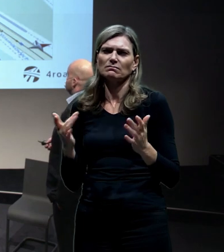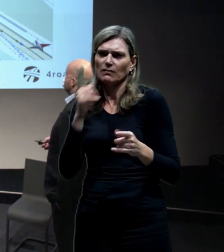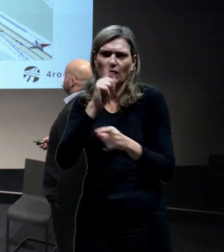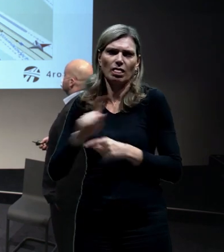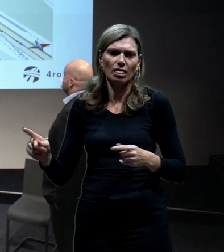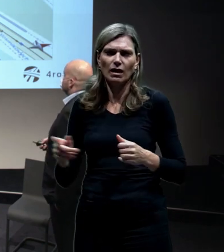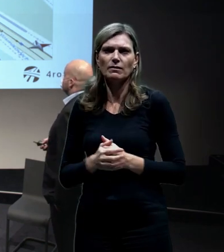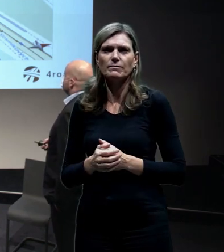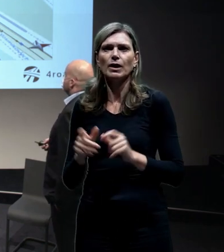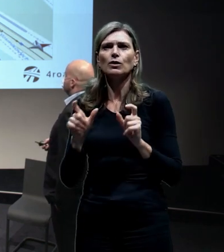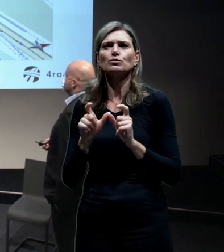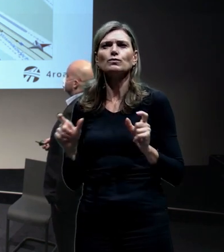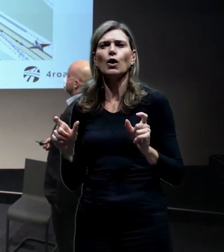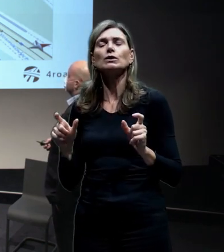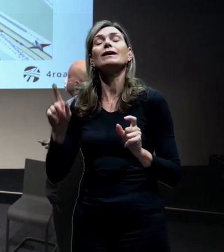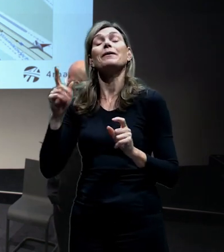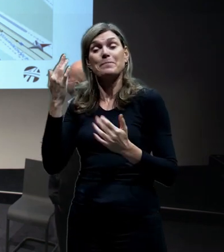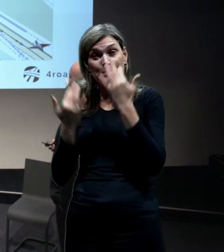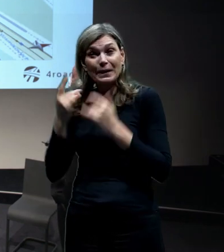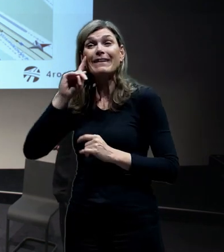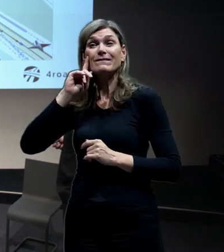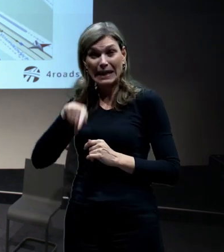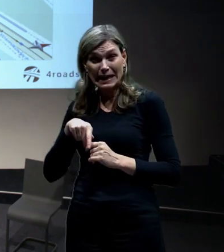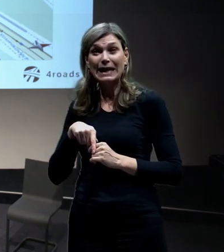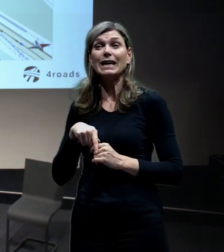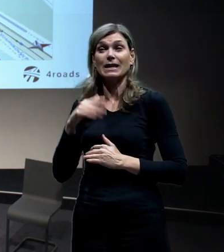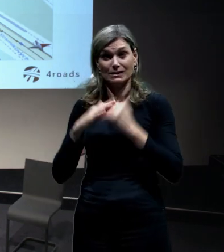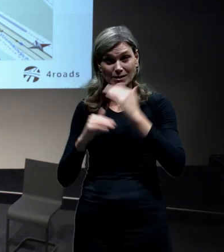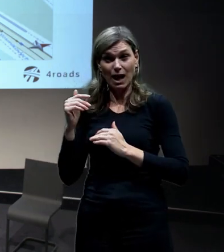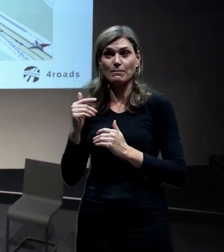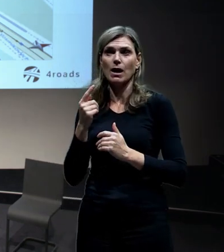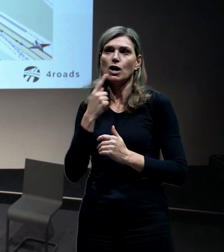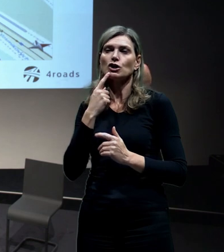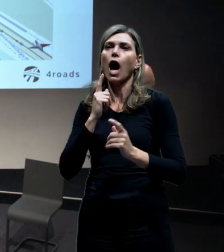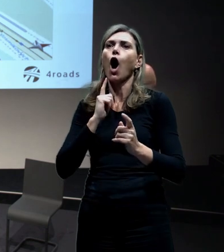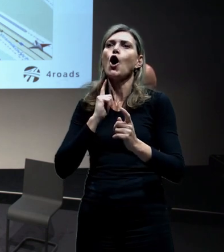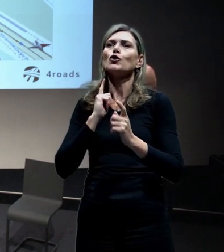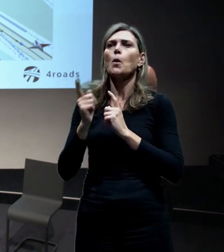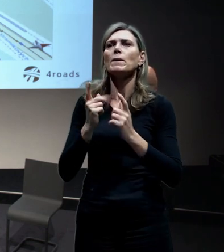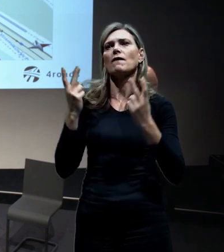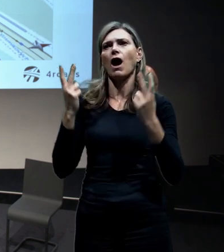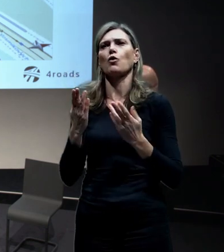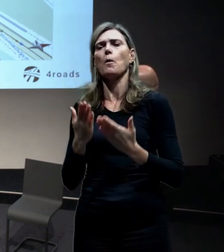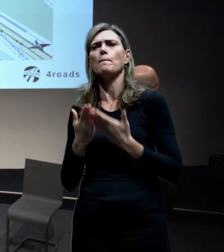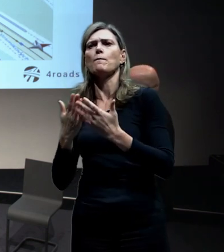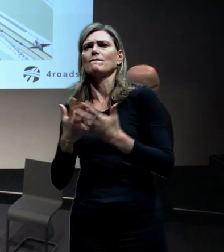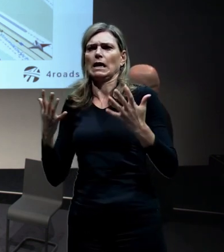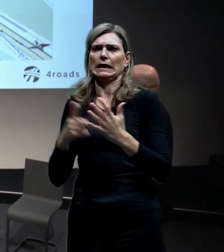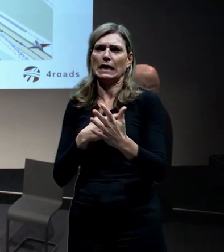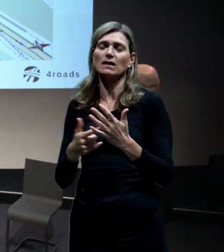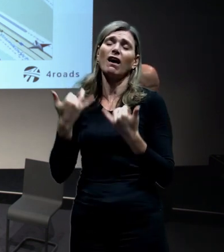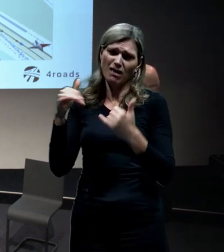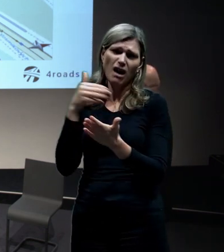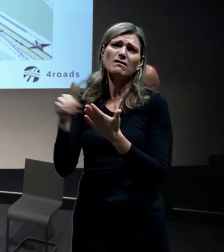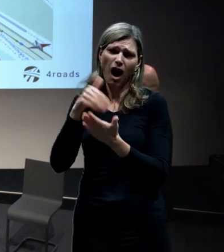nevyšlo nám... Víme, že ta stavba takzvaně tu dopravu nevyjezdí. Docházelo by k okolo nám